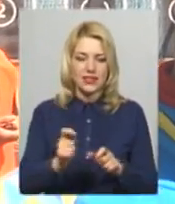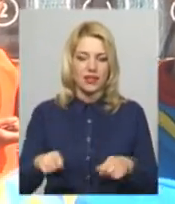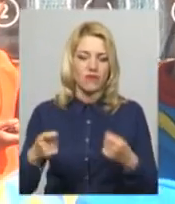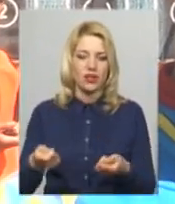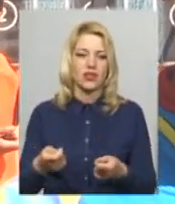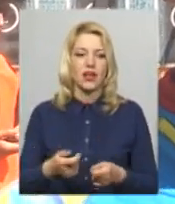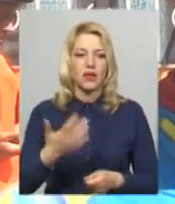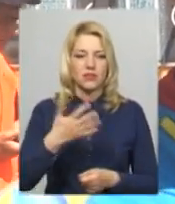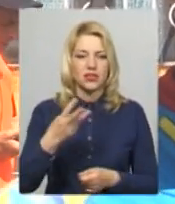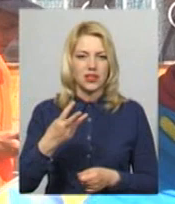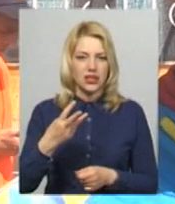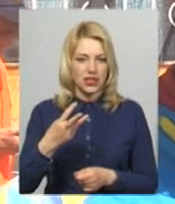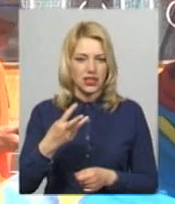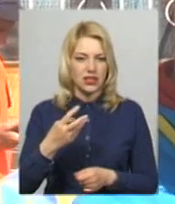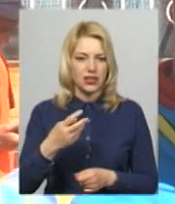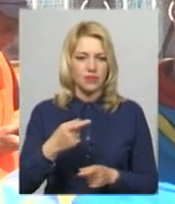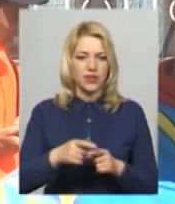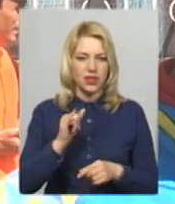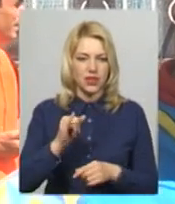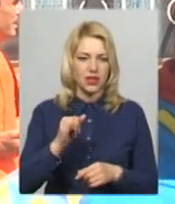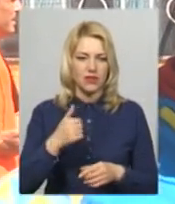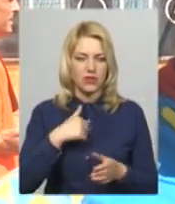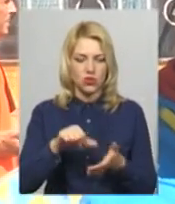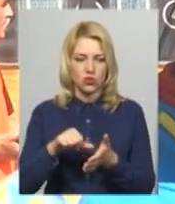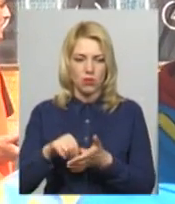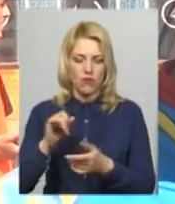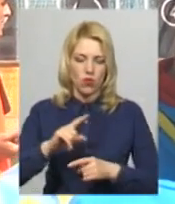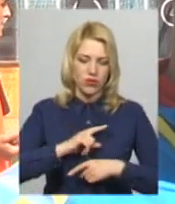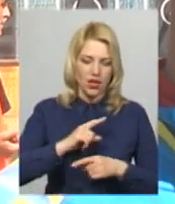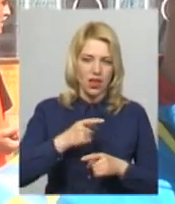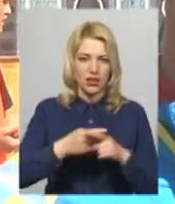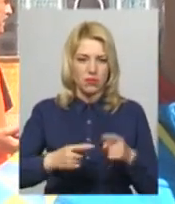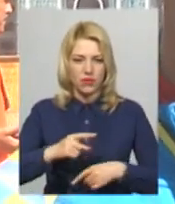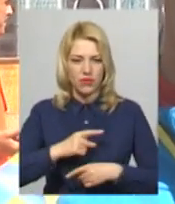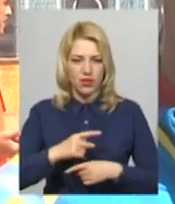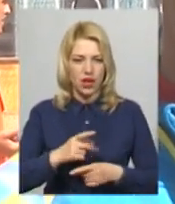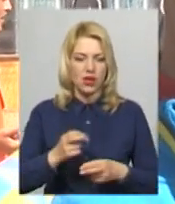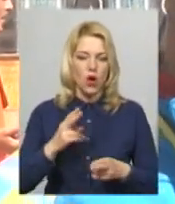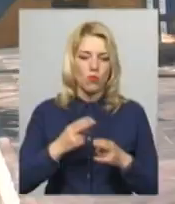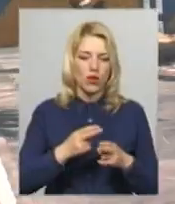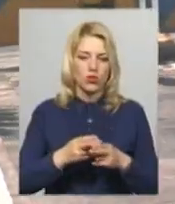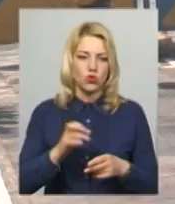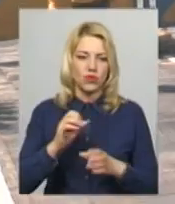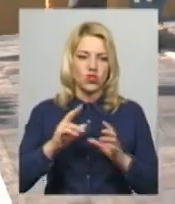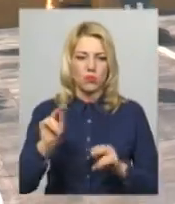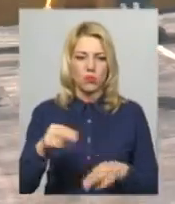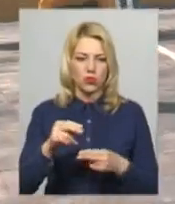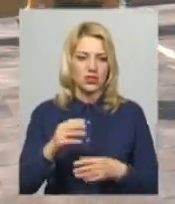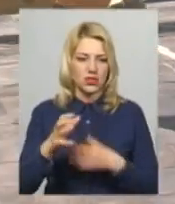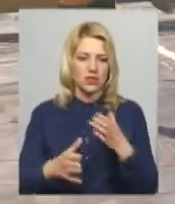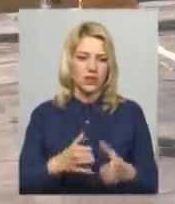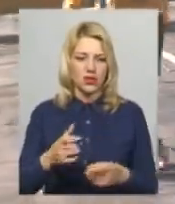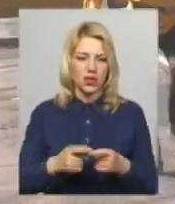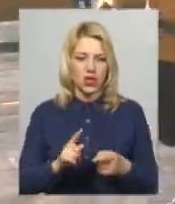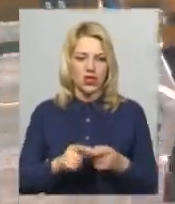і неодноразово виступав в полуфіналах, в фіналах по 100-метровій спонзі перешкод на чемпіонатах світу. Змагання відбуваються